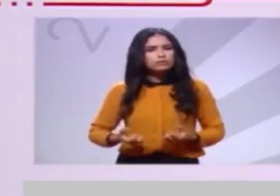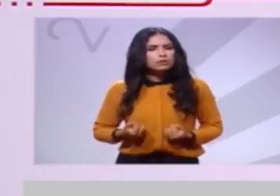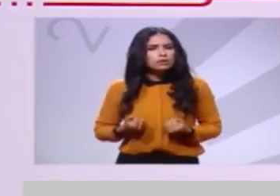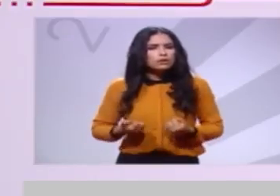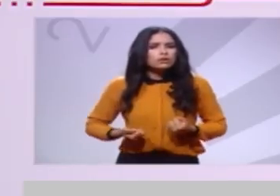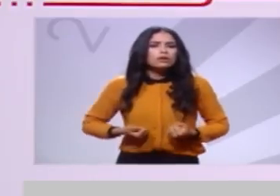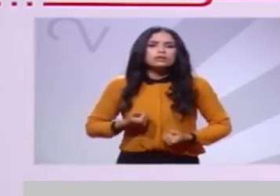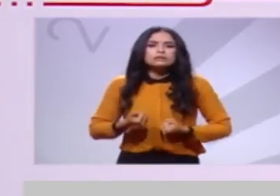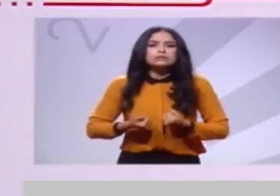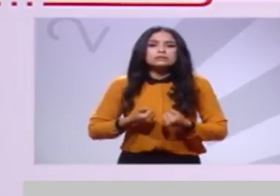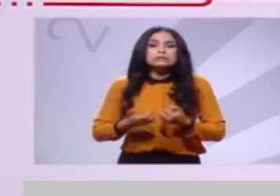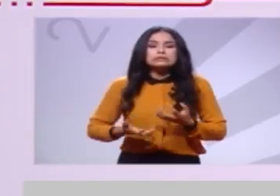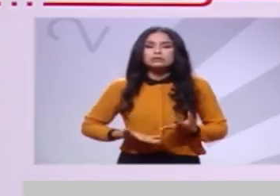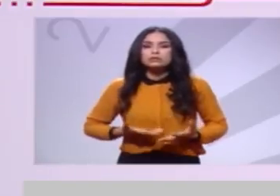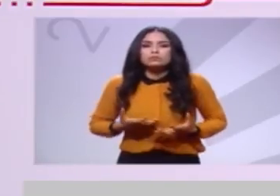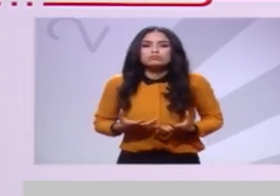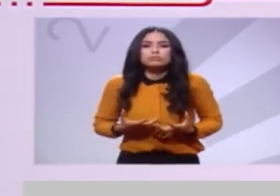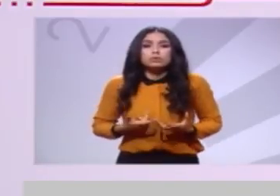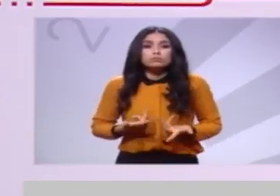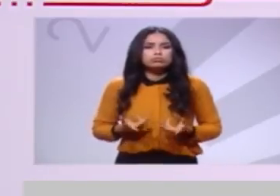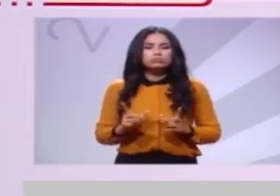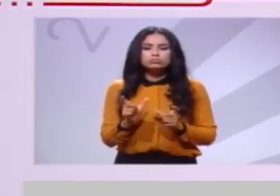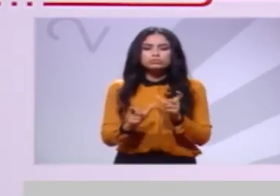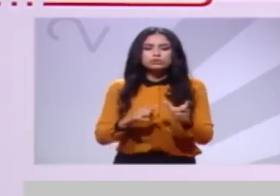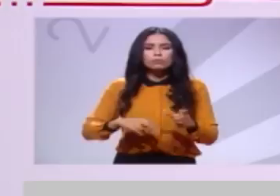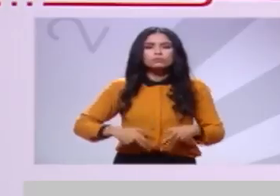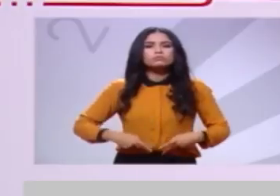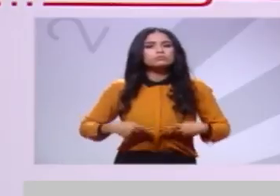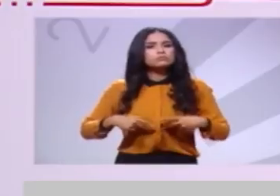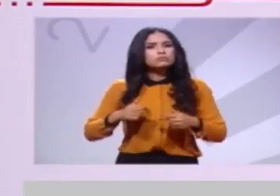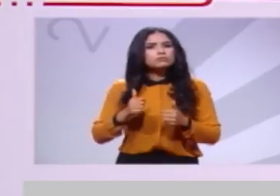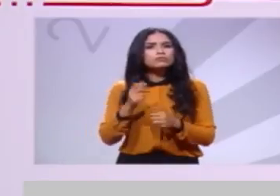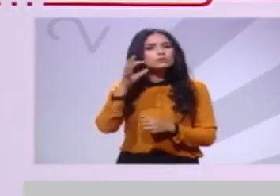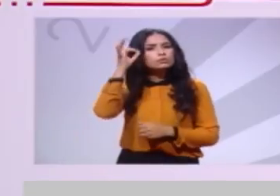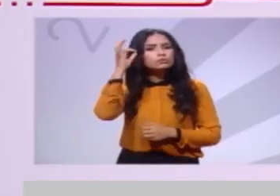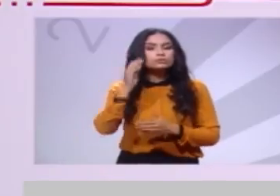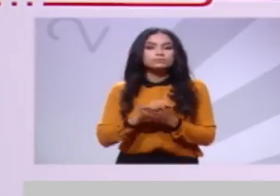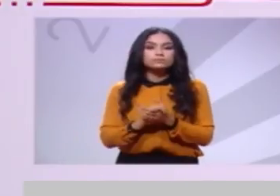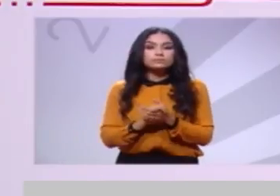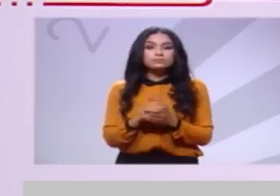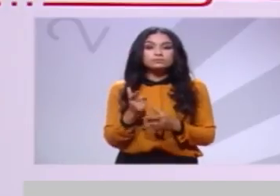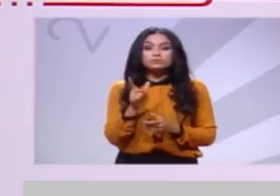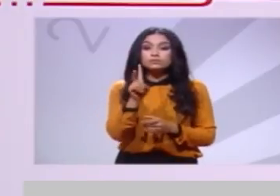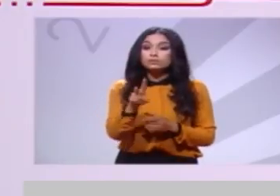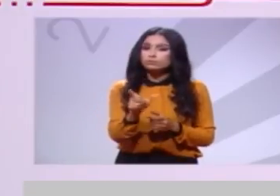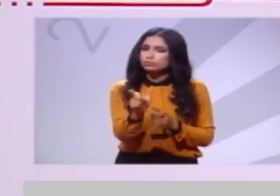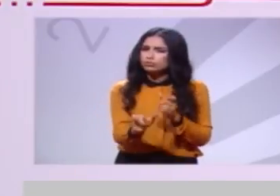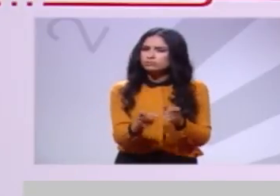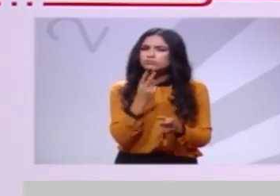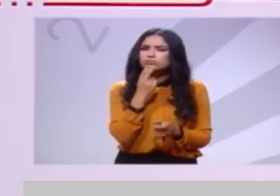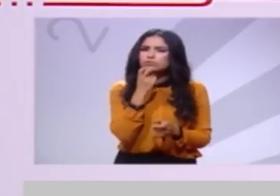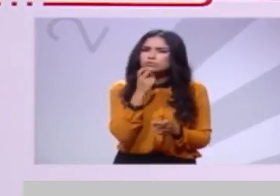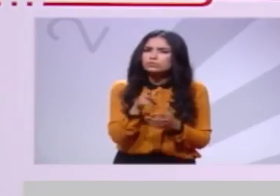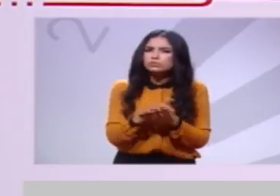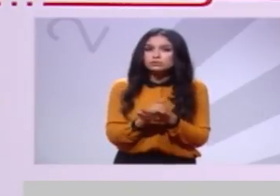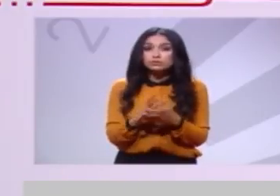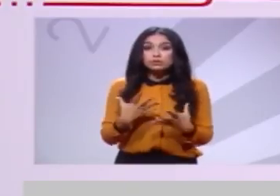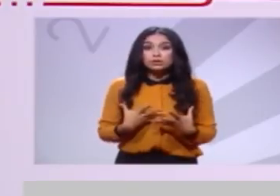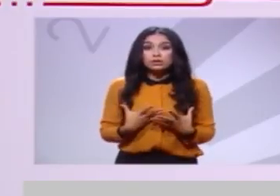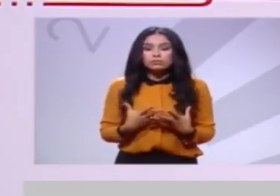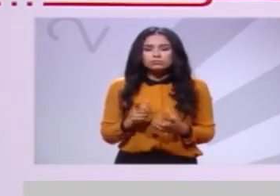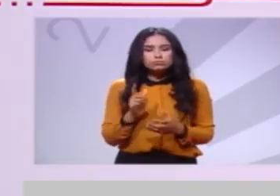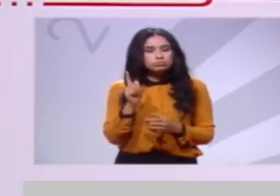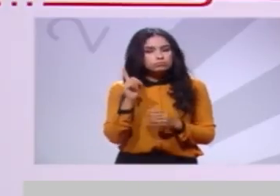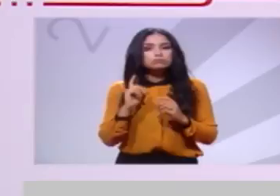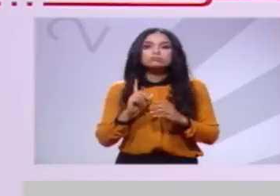متطالباته ما هيش صعبة برشا اليوم كمواطن يحب أنه نحترمه ذاته البشرية باش يحس بالانتماء للدولة هذية يحب يلقى